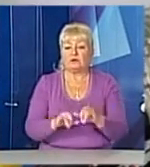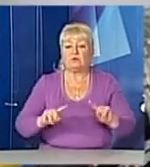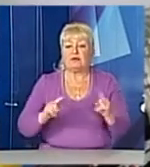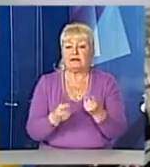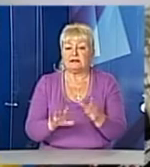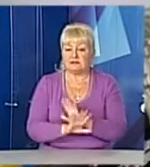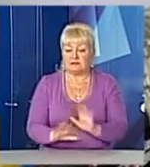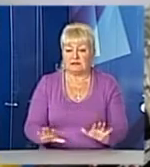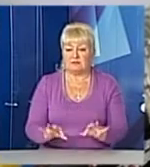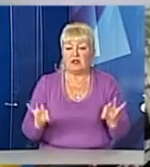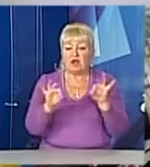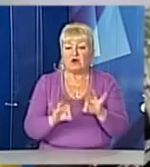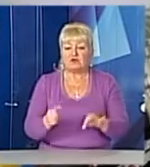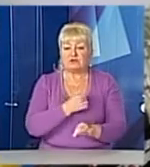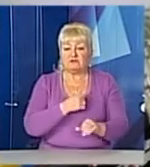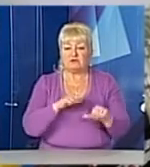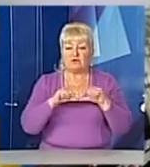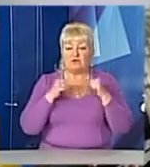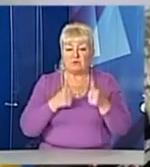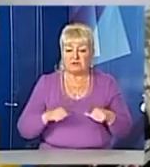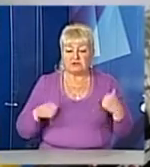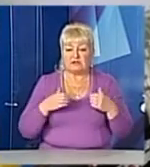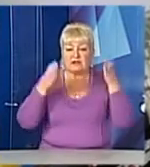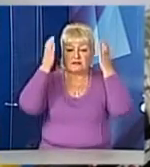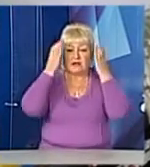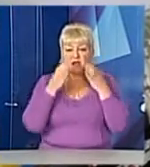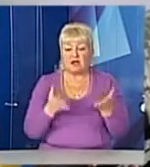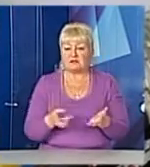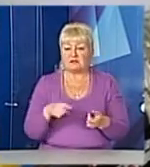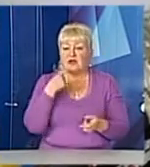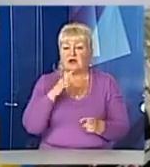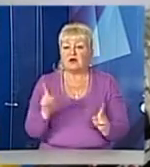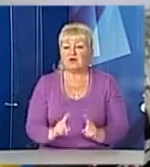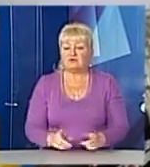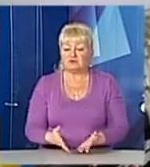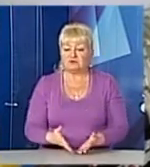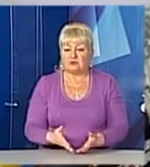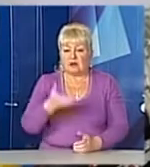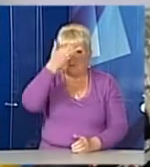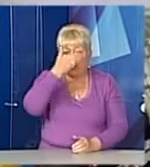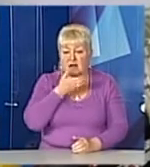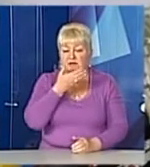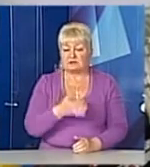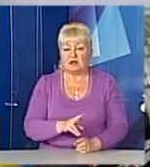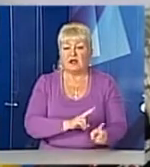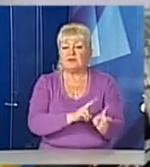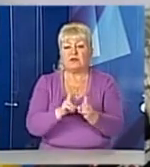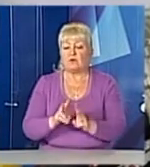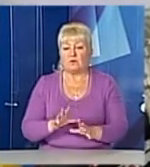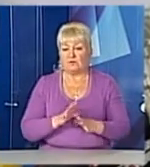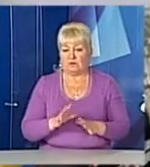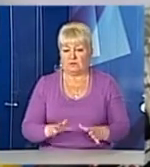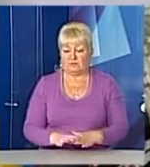Ніяких військових в бронежилетах, в касках, там скажуть, що в масках. Нікого не було.